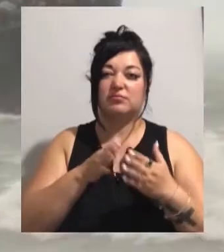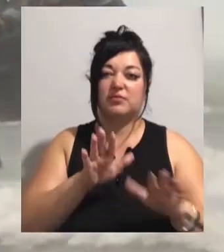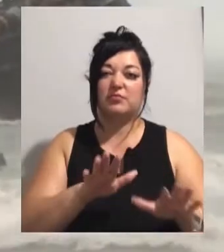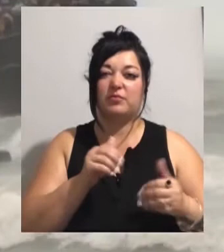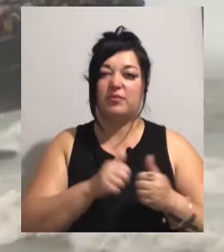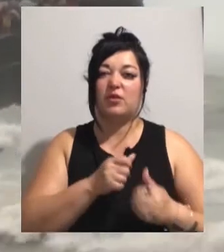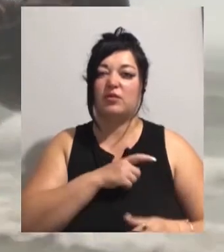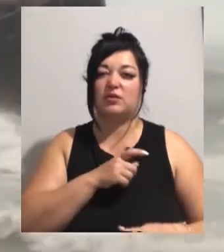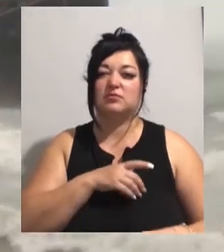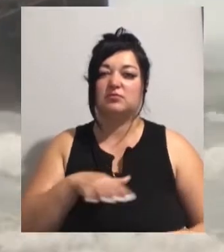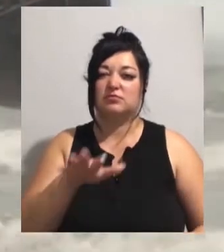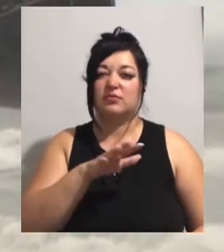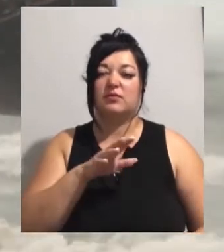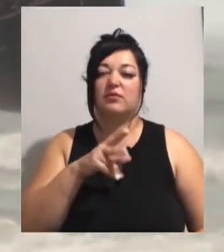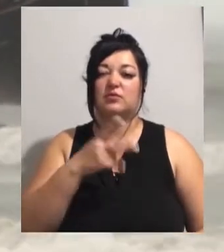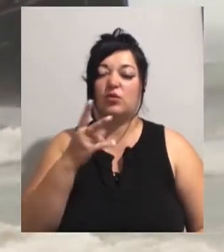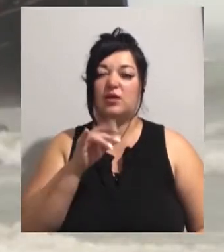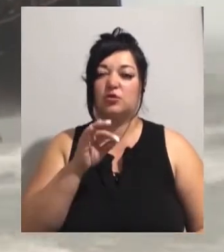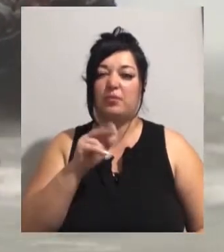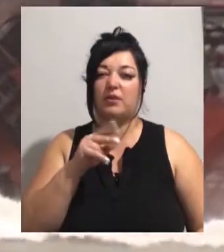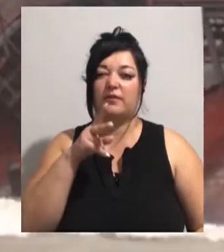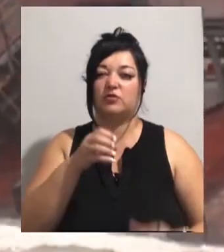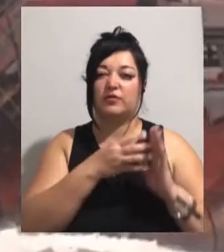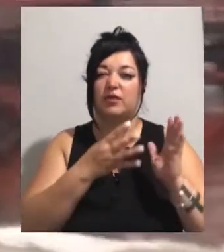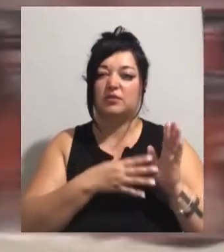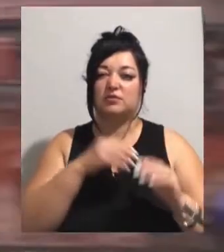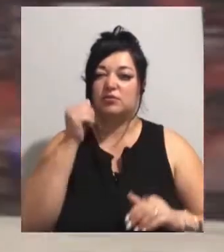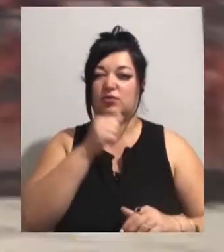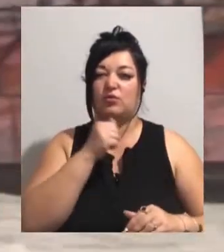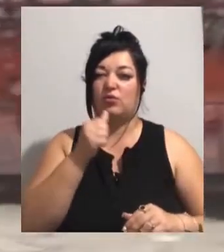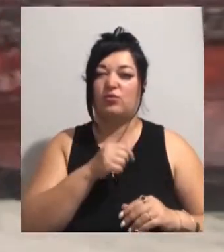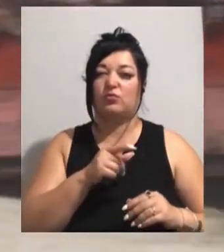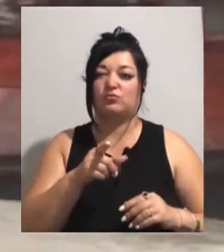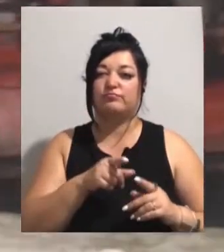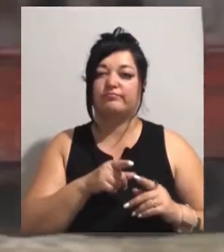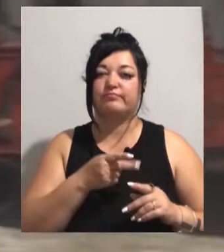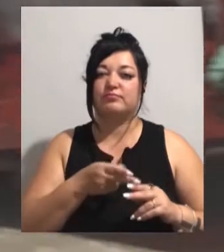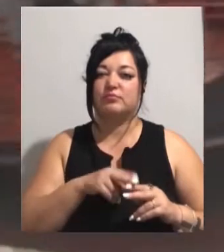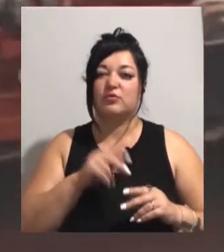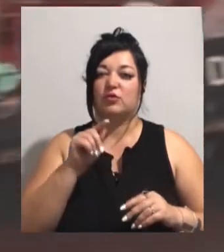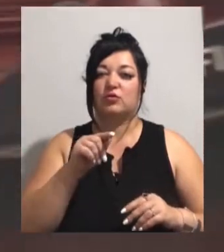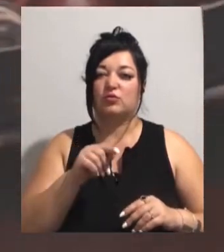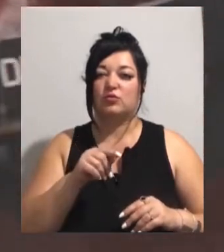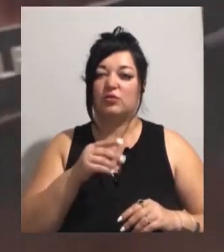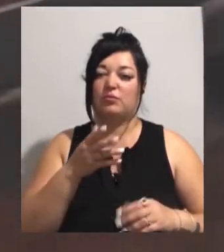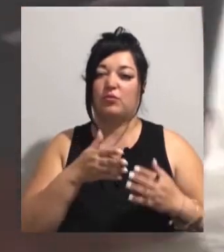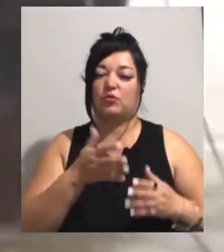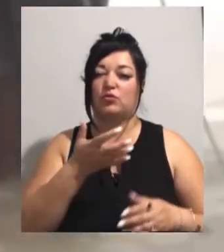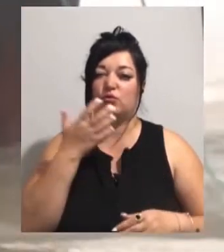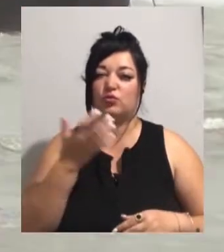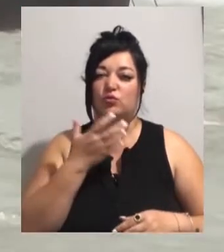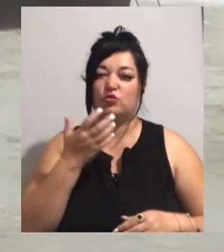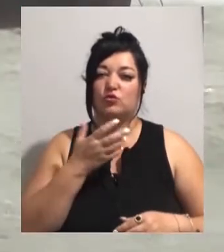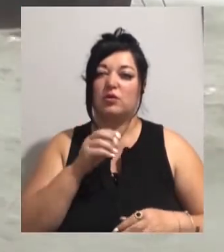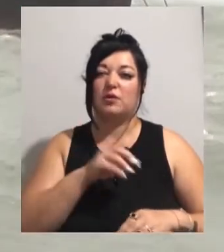22 листопада 2019 року. Тоді шторм приніс його з акваторії порту Южний. На борту було троє – капітан та